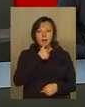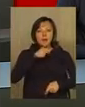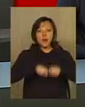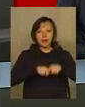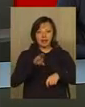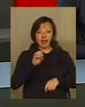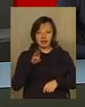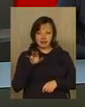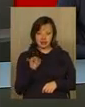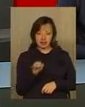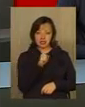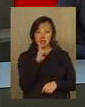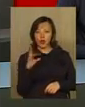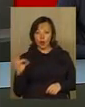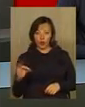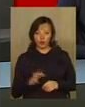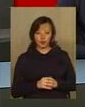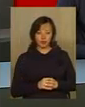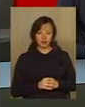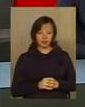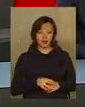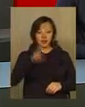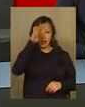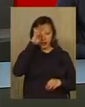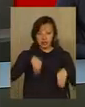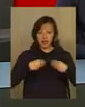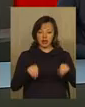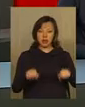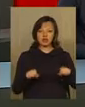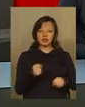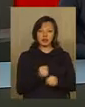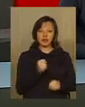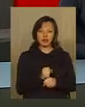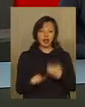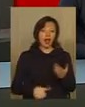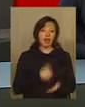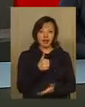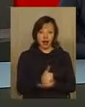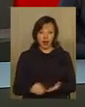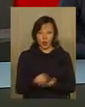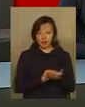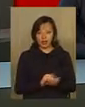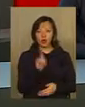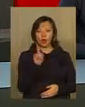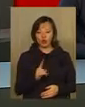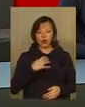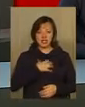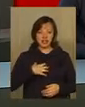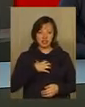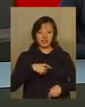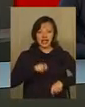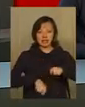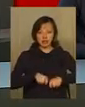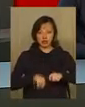пробні тести і зовнішнього незалежного оцінювання знань. Держава надає можливість зробити генеральну репетицію одного з найважливіших